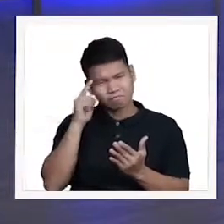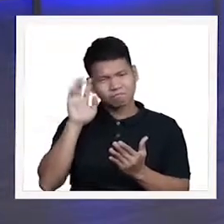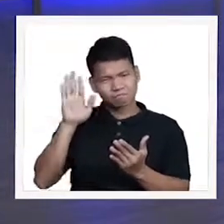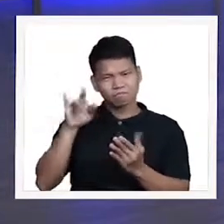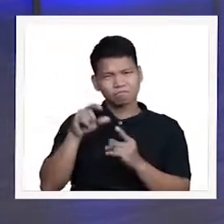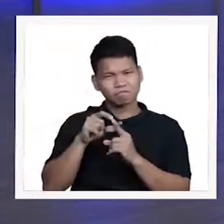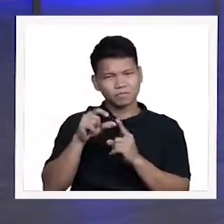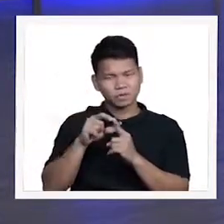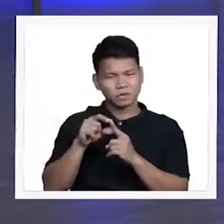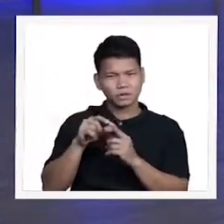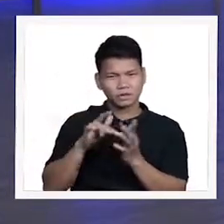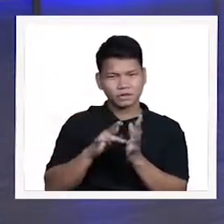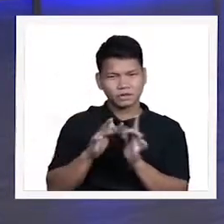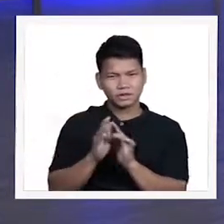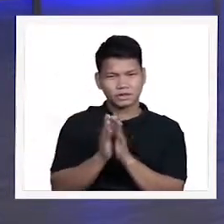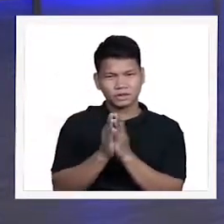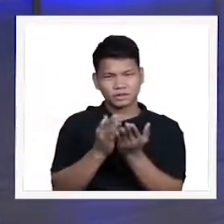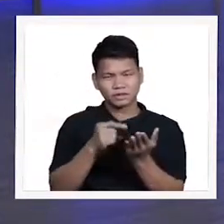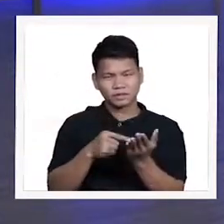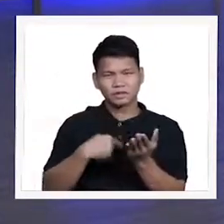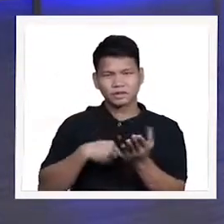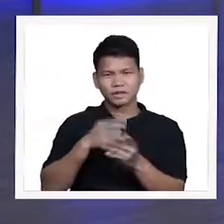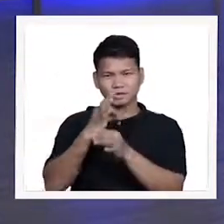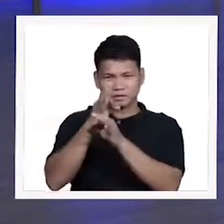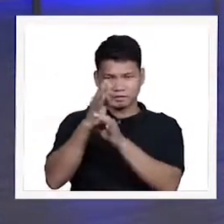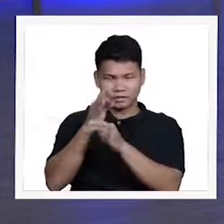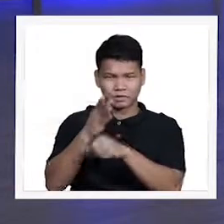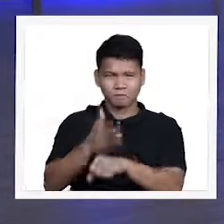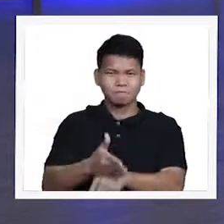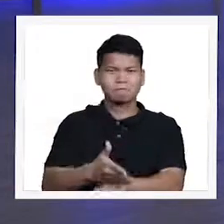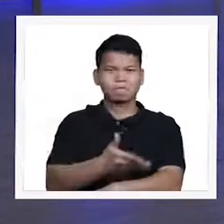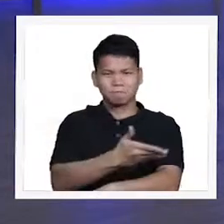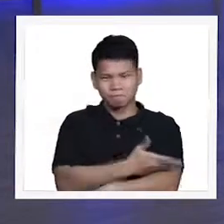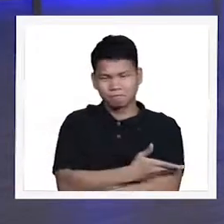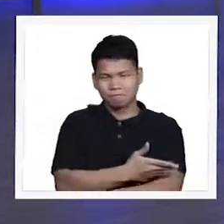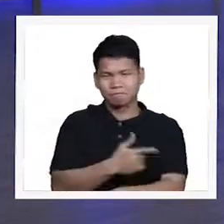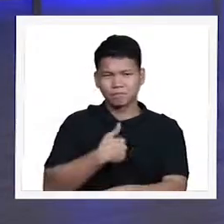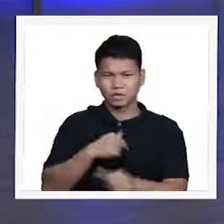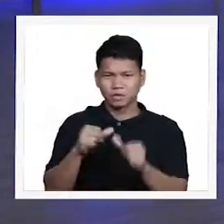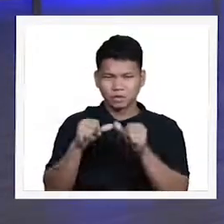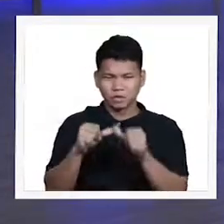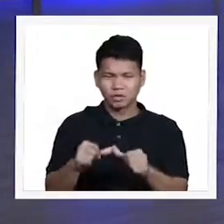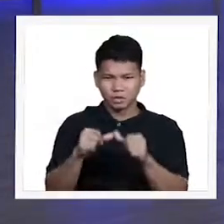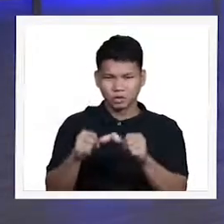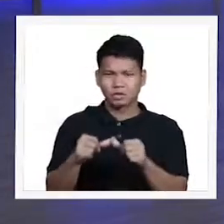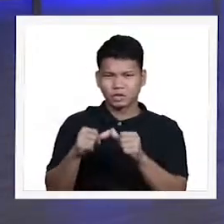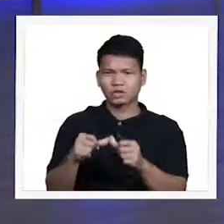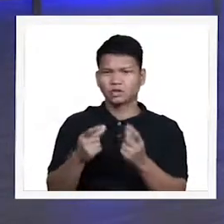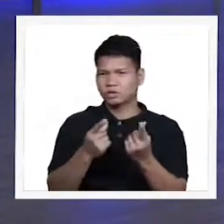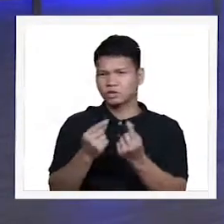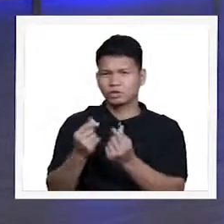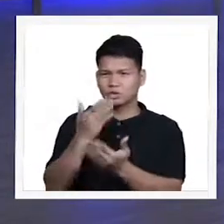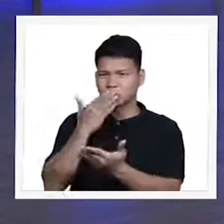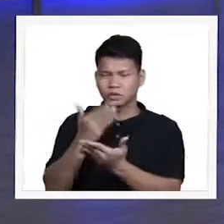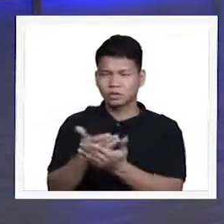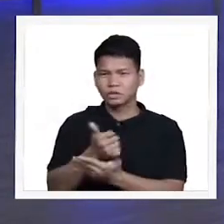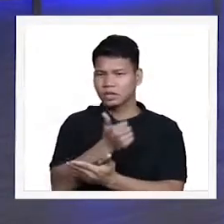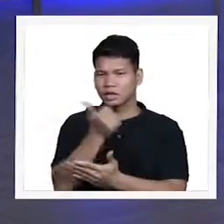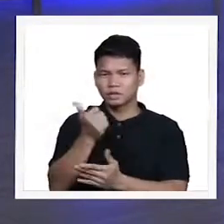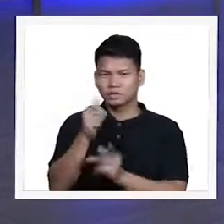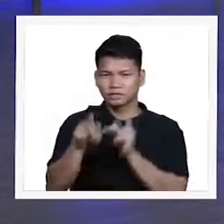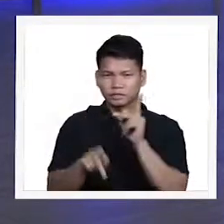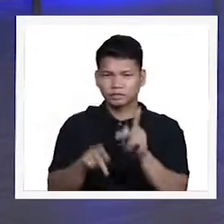ang aking pananampalataya ay lalago habang ako'y gumagawa ng kabutihan lalong lalo na para sa iba